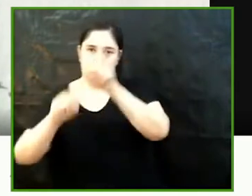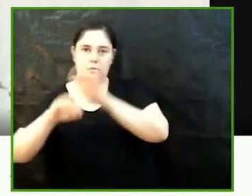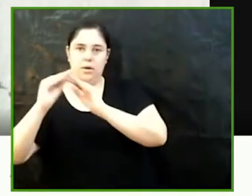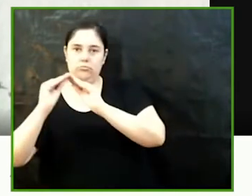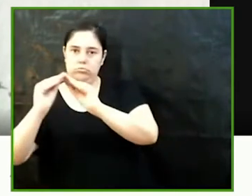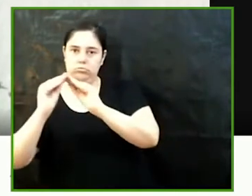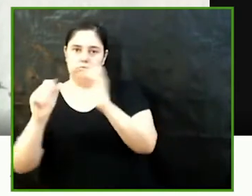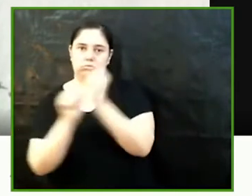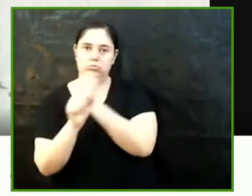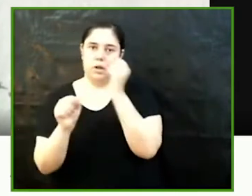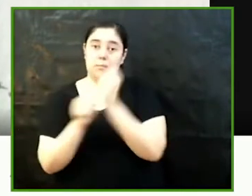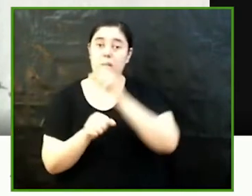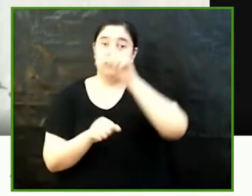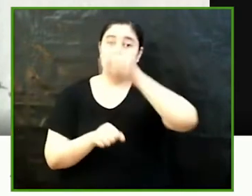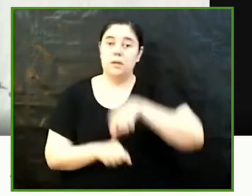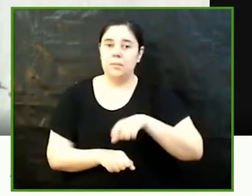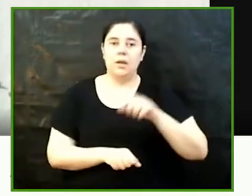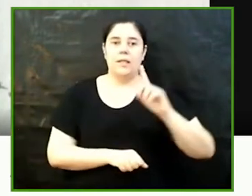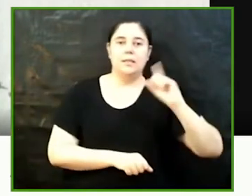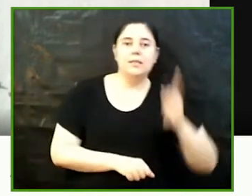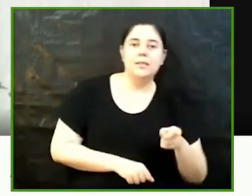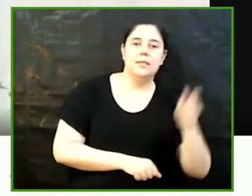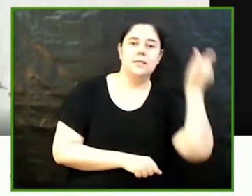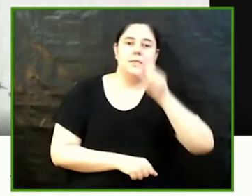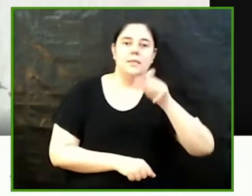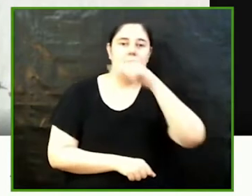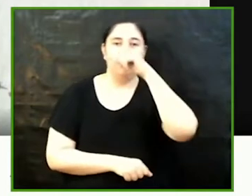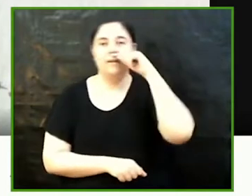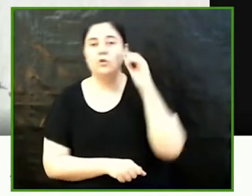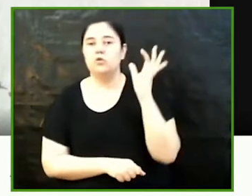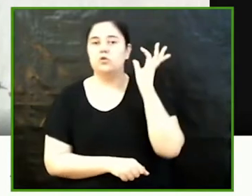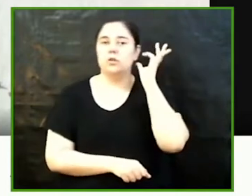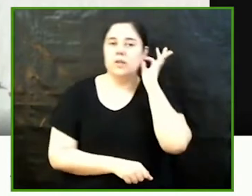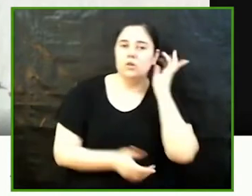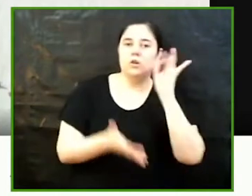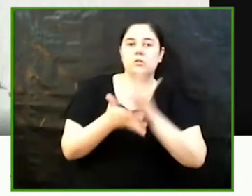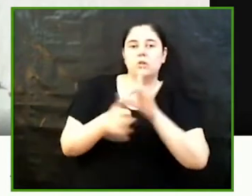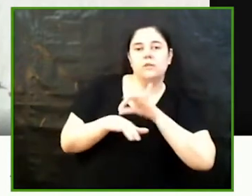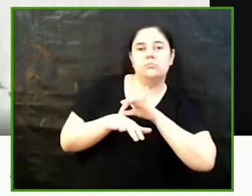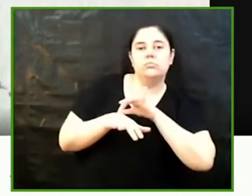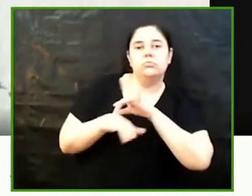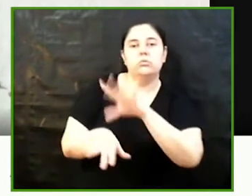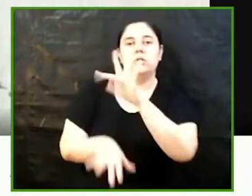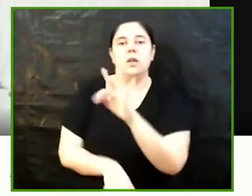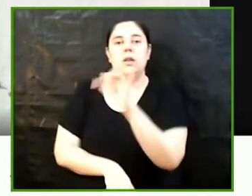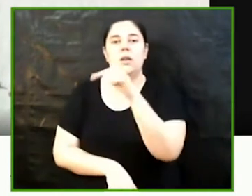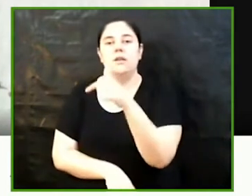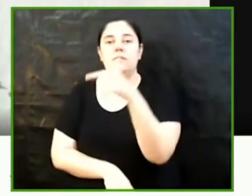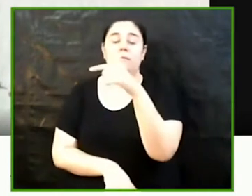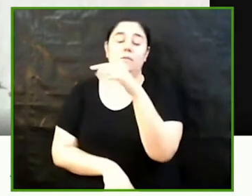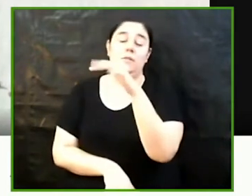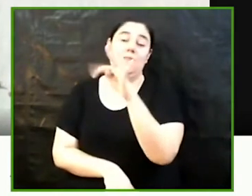conjunt de directores i directors que han ajudat que aquests treballs tinguessin la qualitat